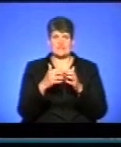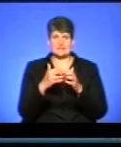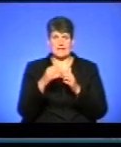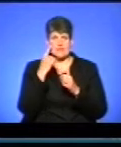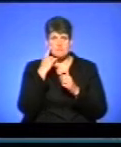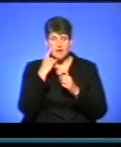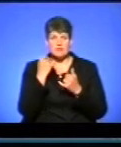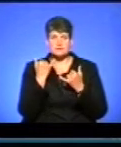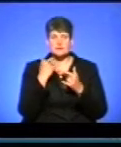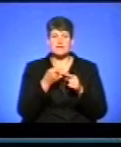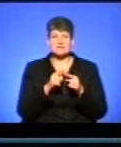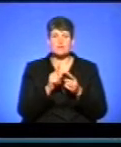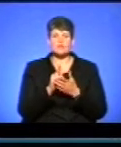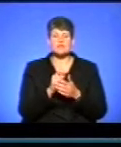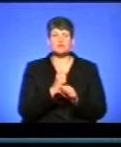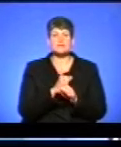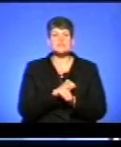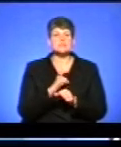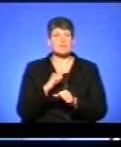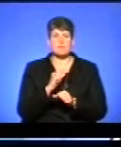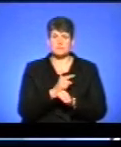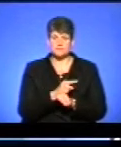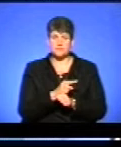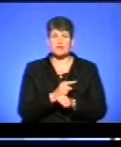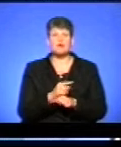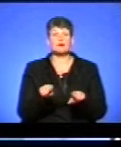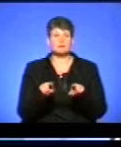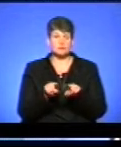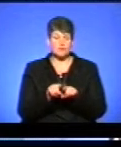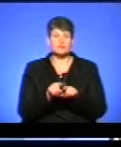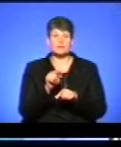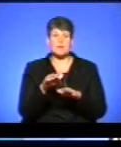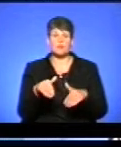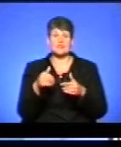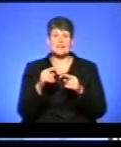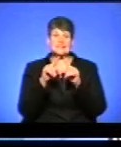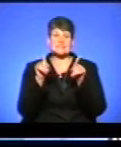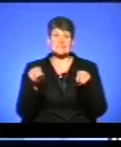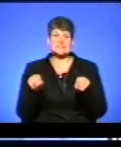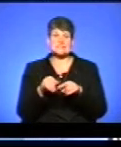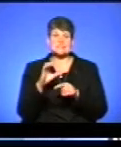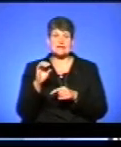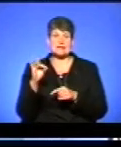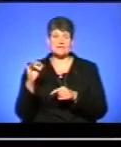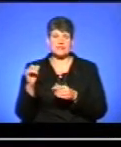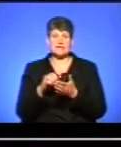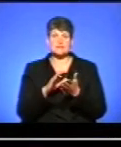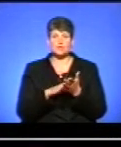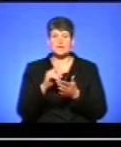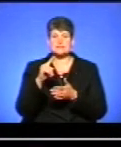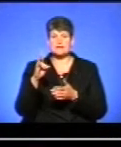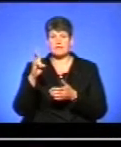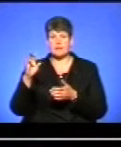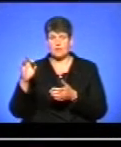На даний час вона має це зробити самостійно. Разом з тим, вона подає сертифікат, де реєструє зовнішнє